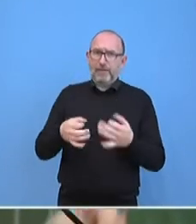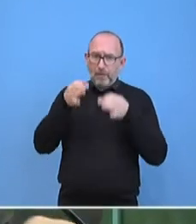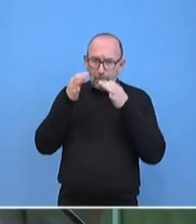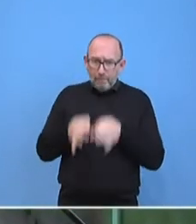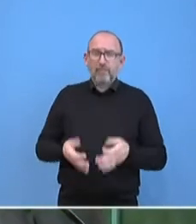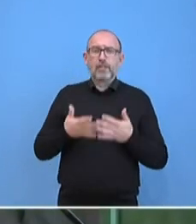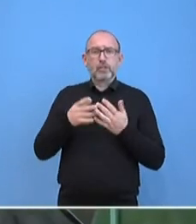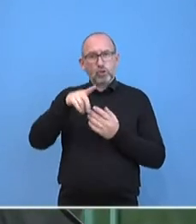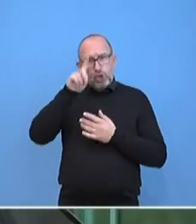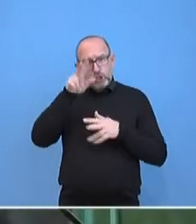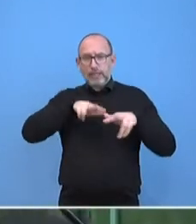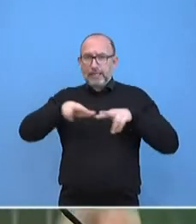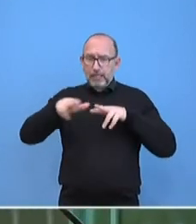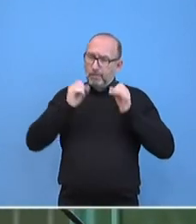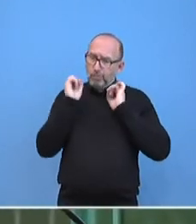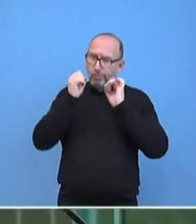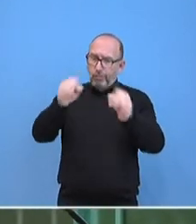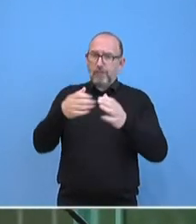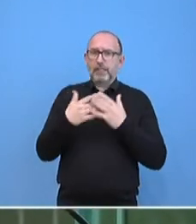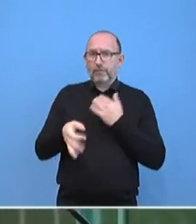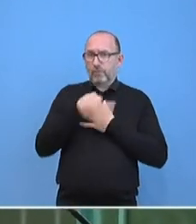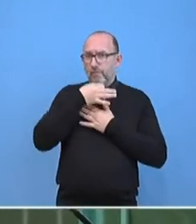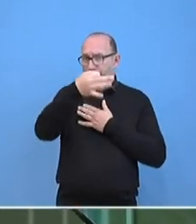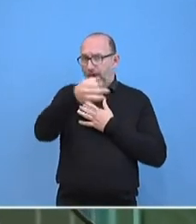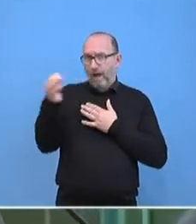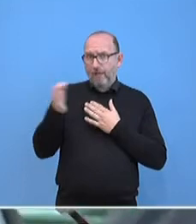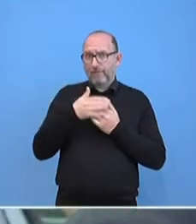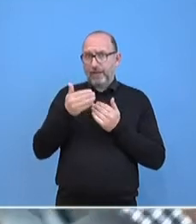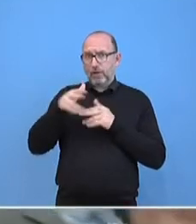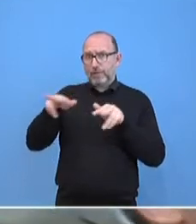Regierungssprecher oder an die Sprecherin des Außenministeriums.